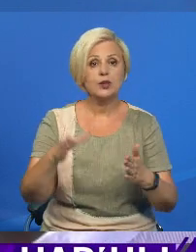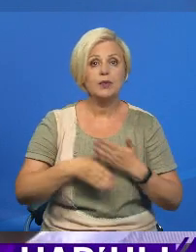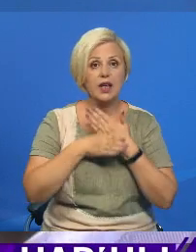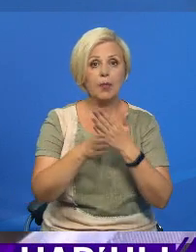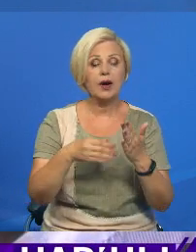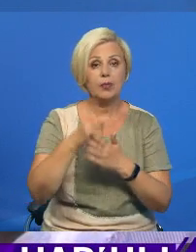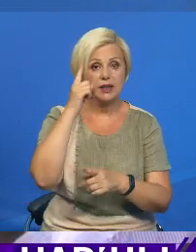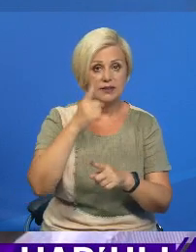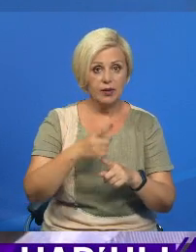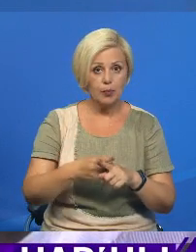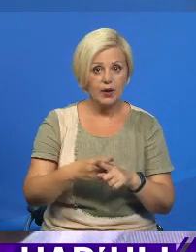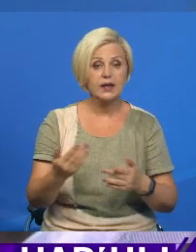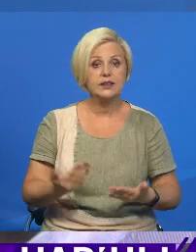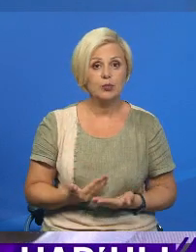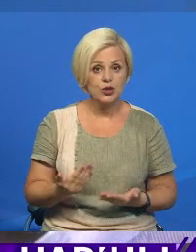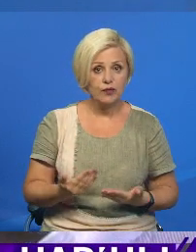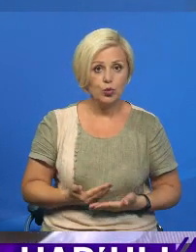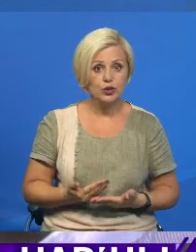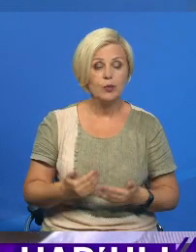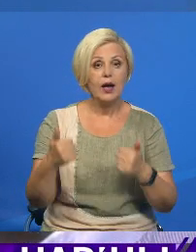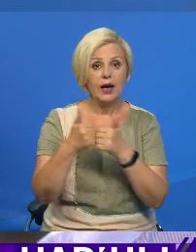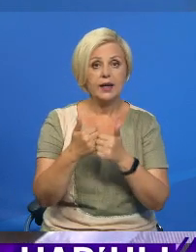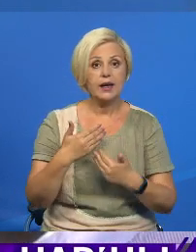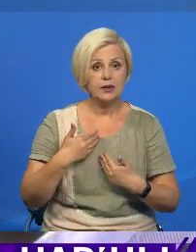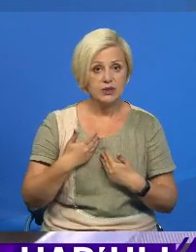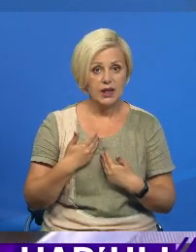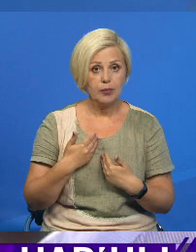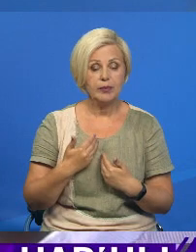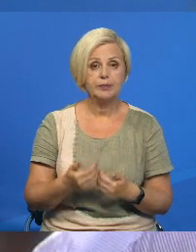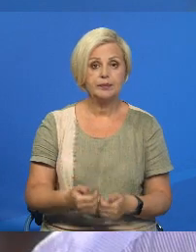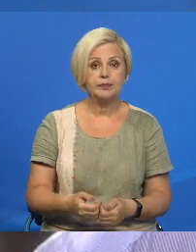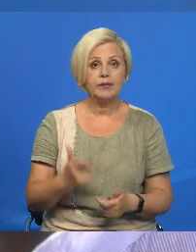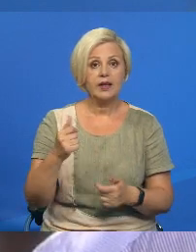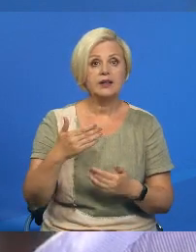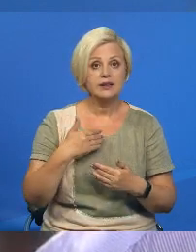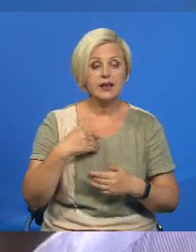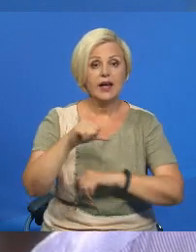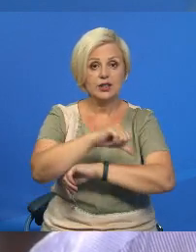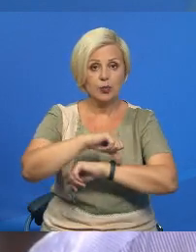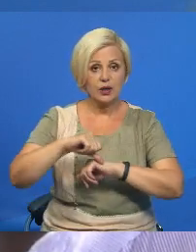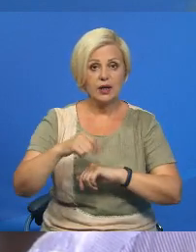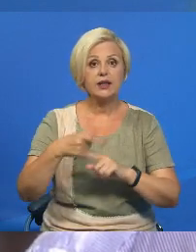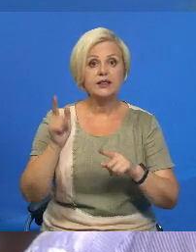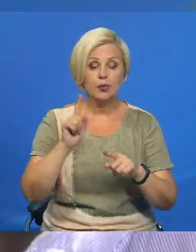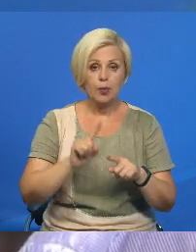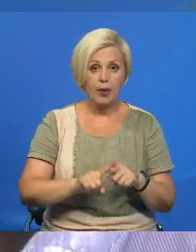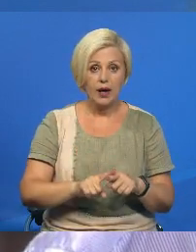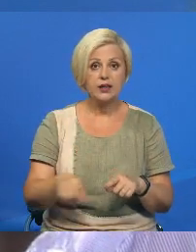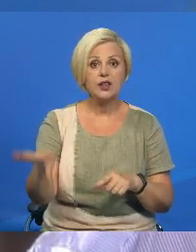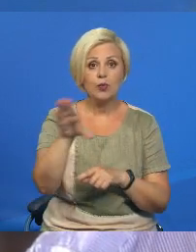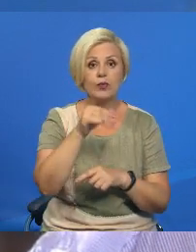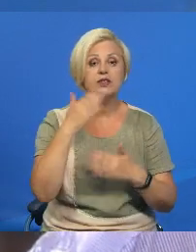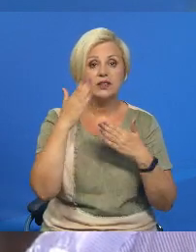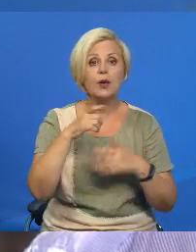своим братьям, живущим рядом с нами, за нашими границами. Поэтому всем